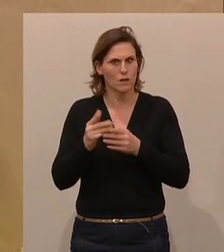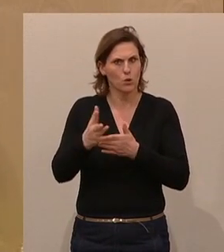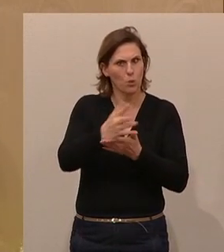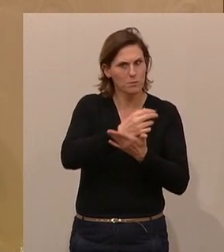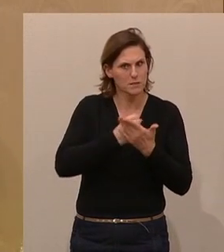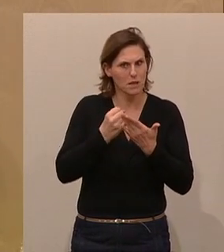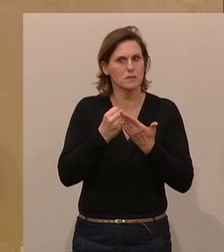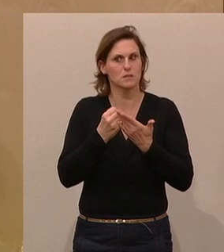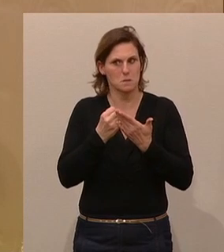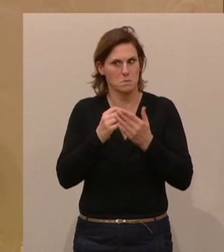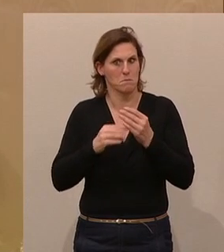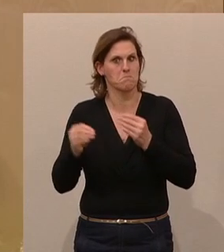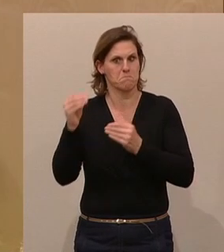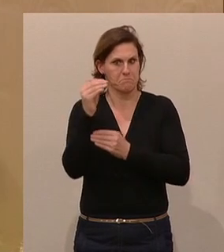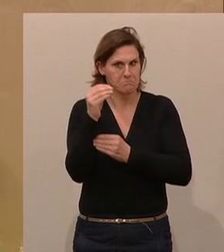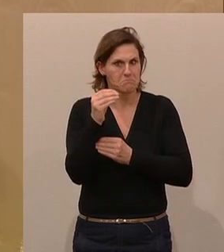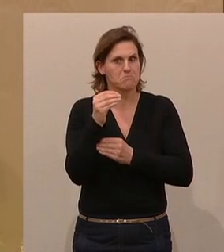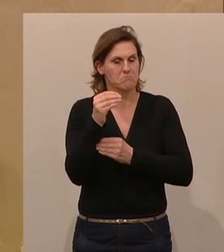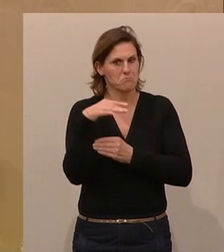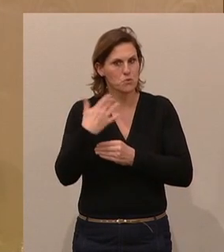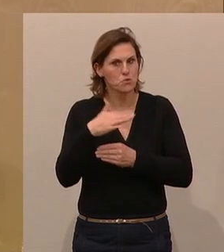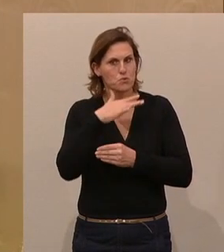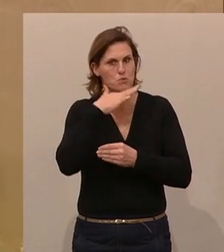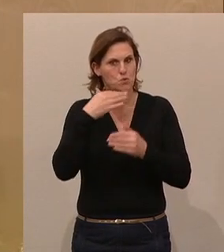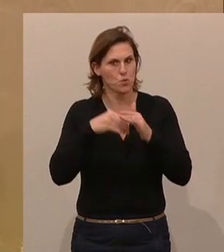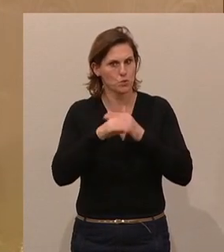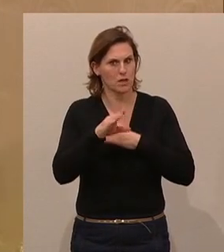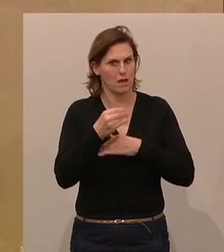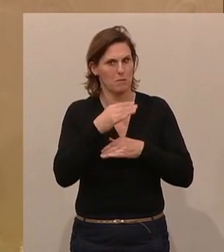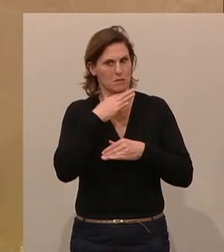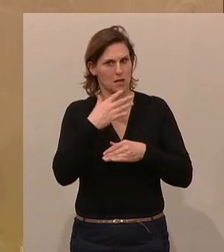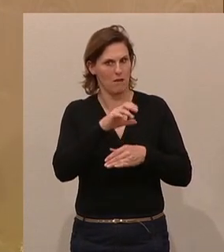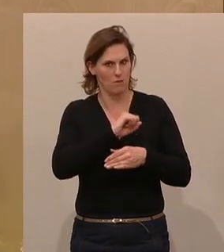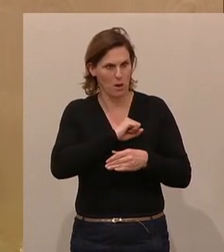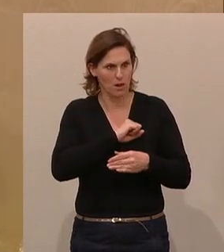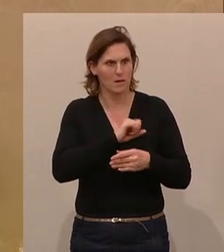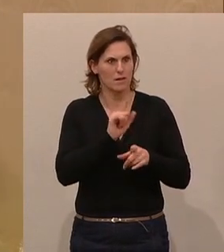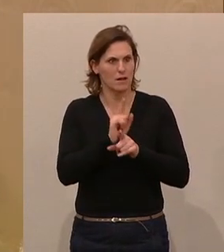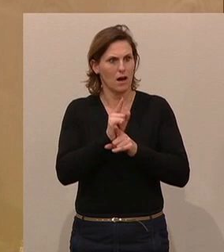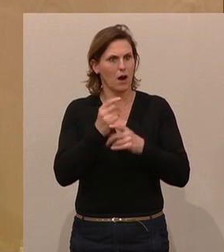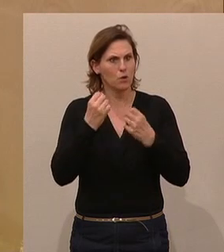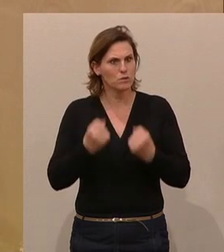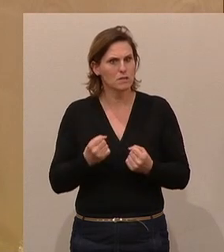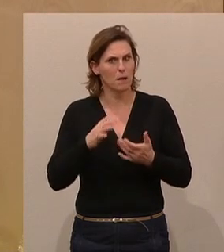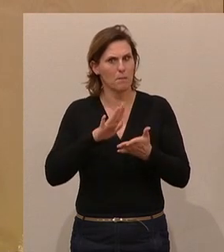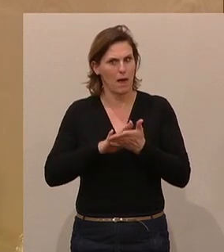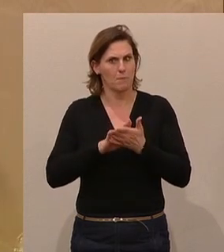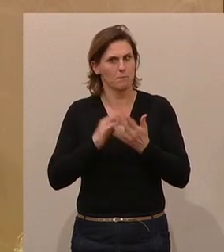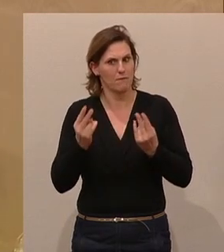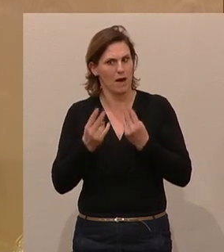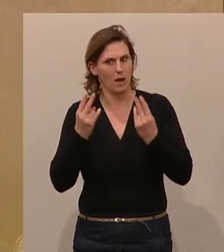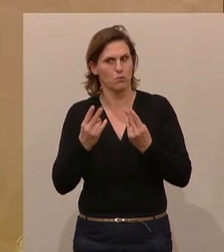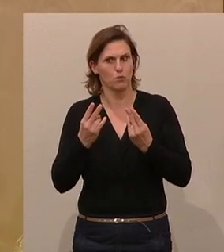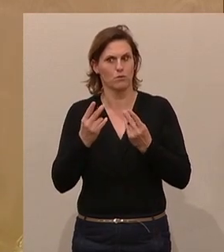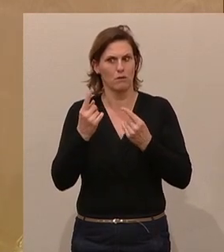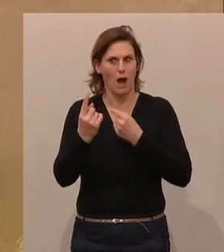ist ganz deutlich gestiegen. Es ist ein sehr erfolgreiches Unternehmen und wird sich daher auch sicherlich weiterhin bewerben, darum